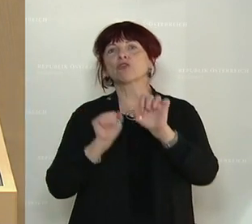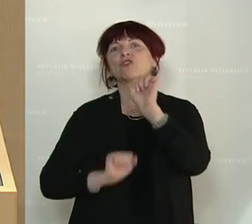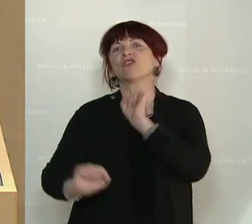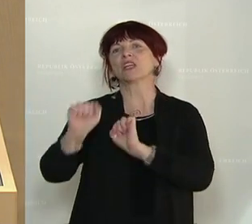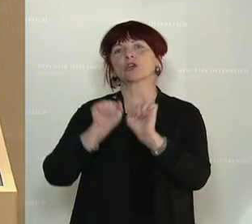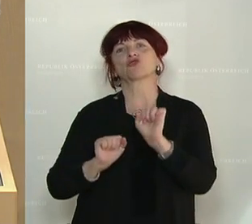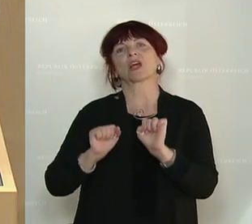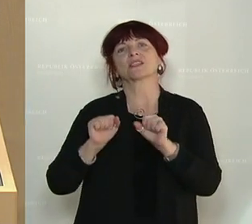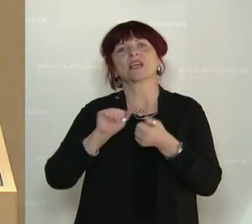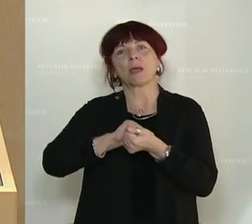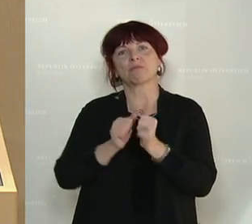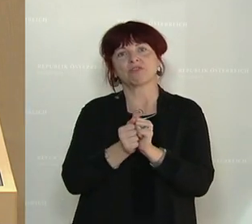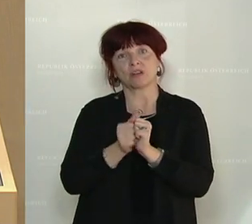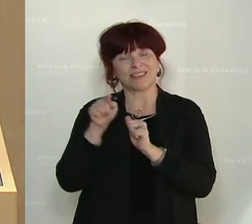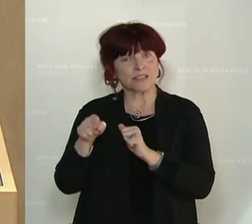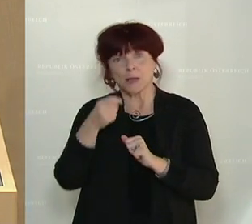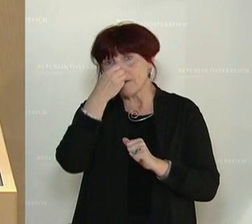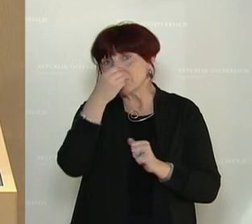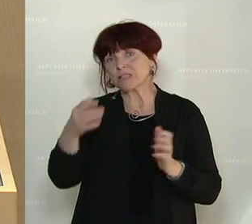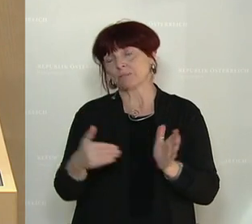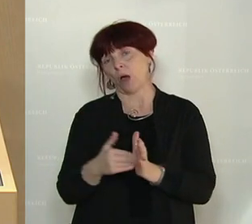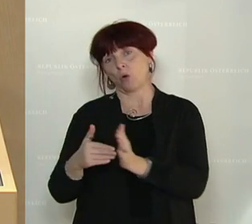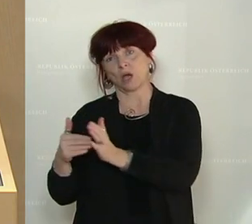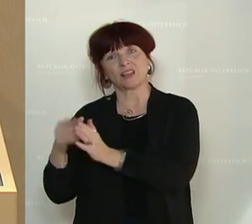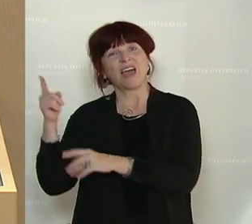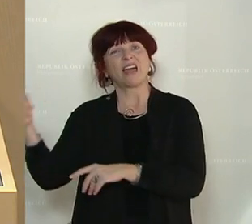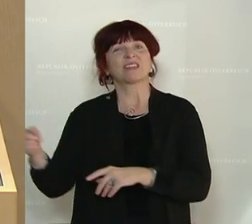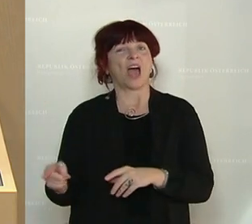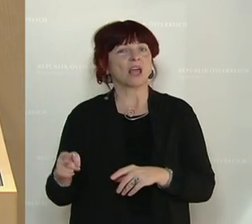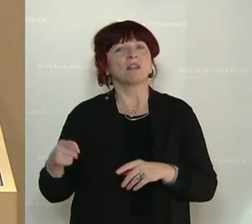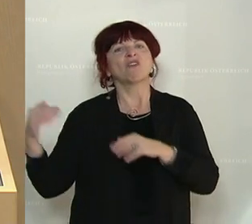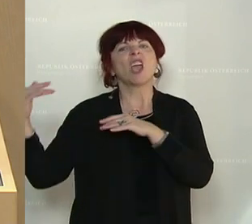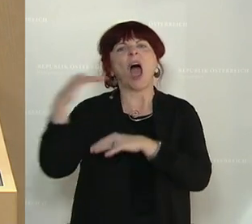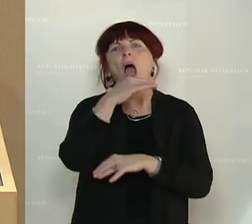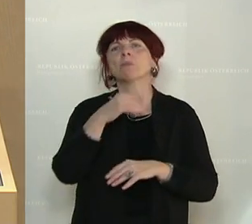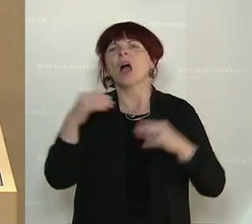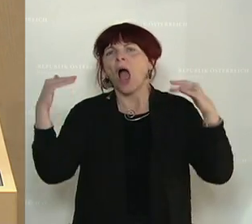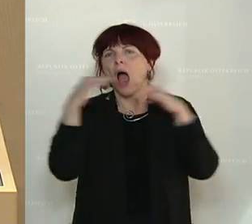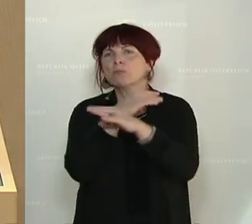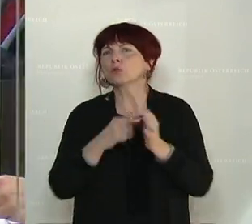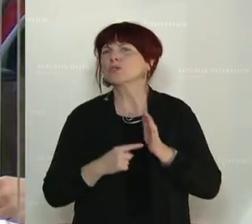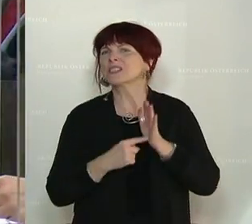relativiert und verharmlost die Verbrechen des Nationalsozialismus und den Mordern Millionen von Menschen.